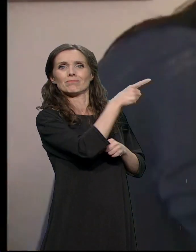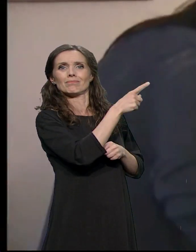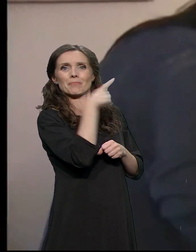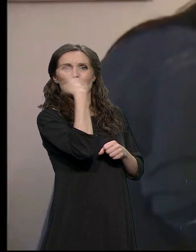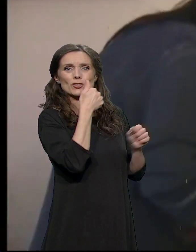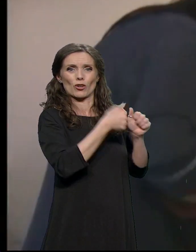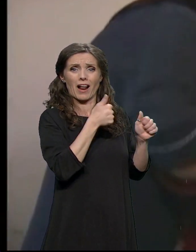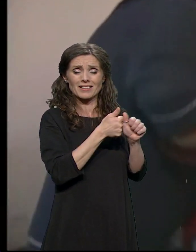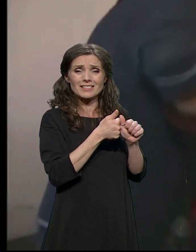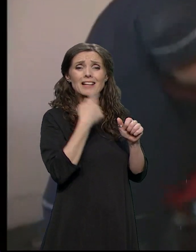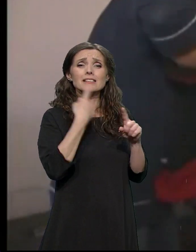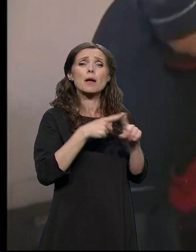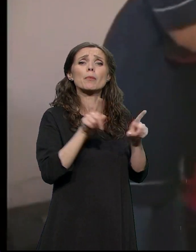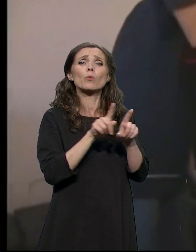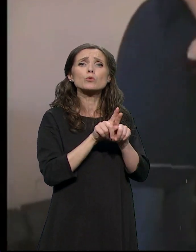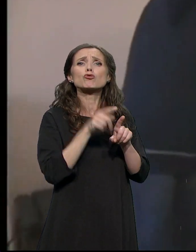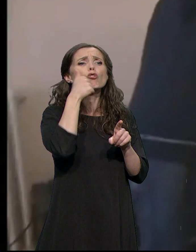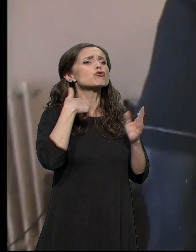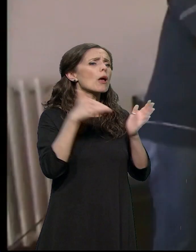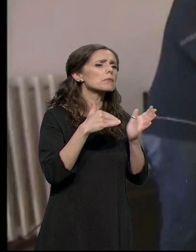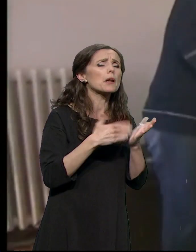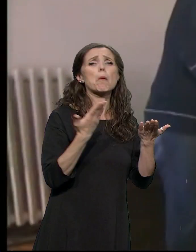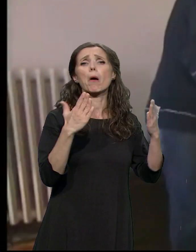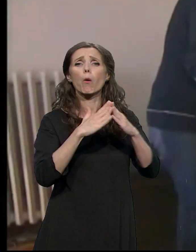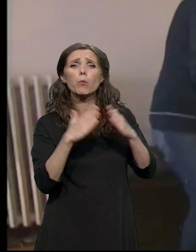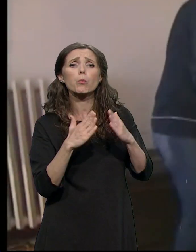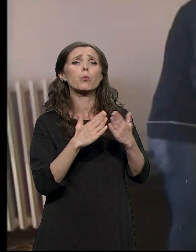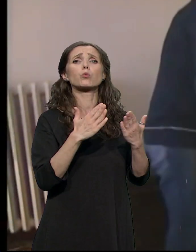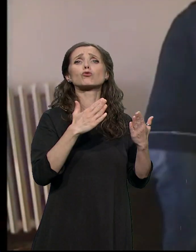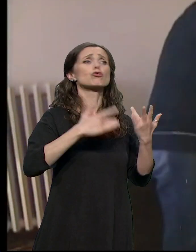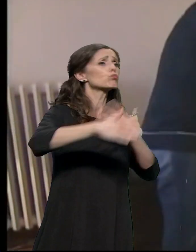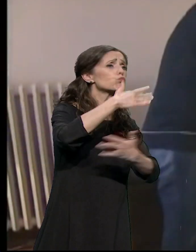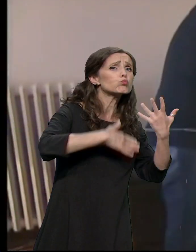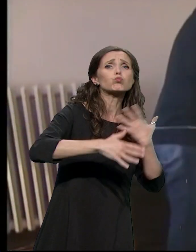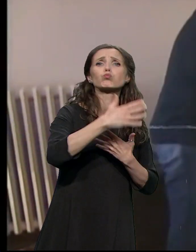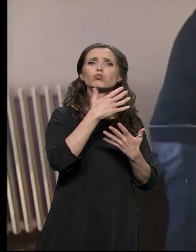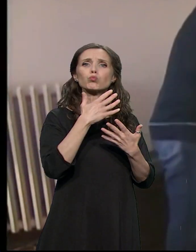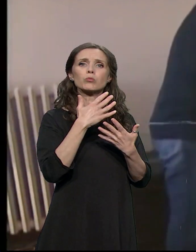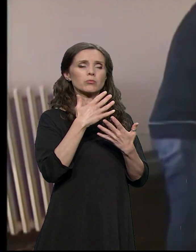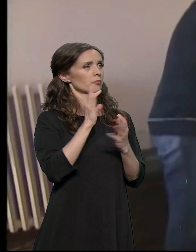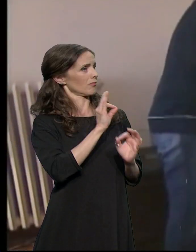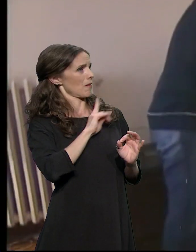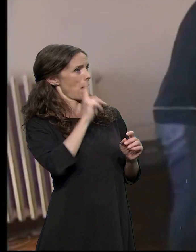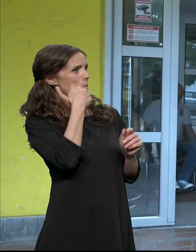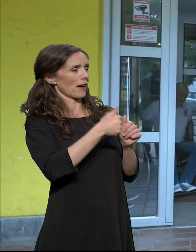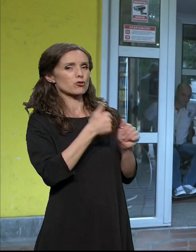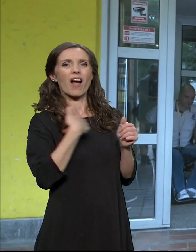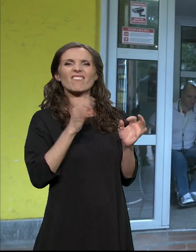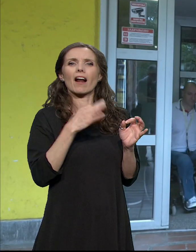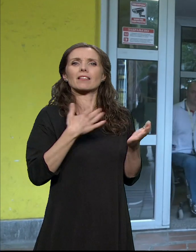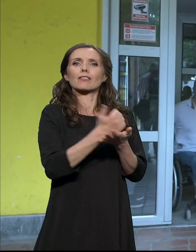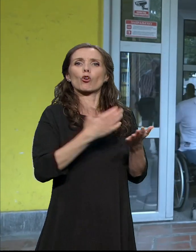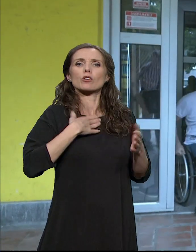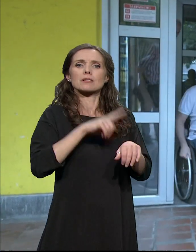tako zadovoljene svoje osobne potrebe u domaćinstvu. U oblasti mrušnog života kvalitetnije koristim svoje vreme. Kada ste